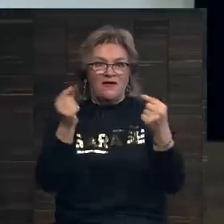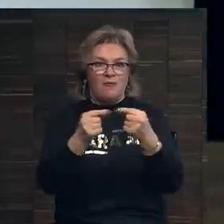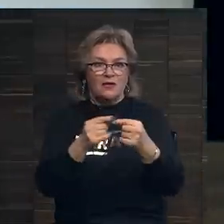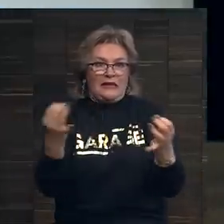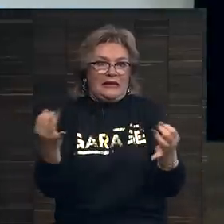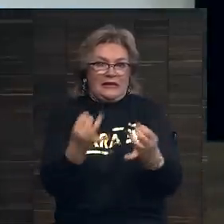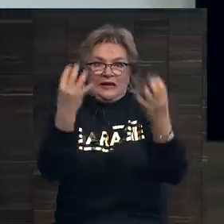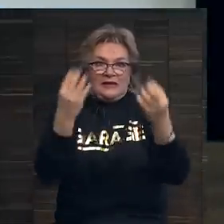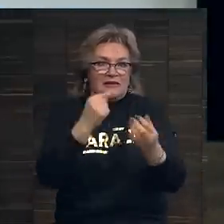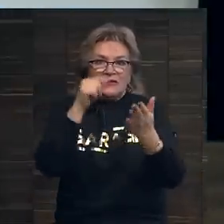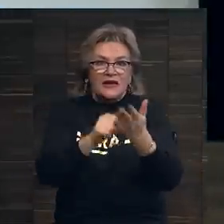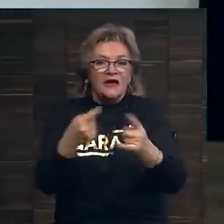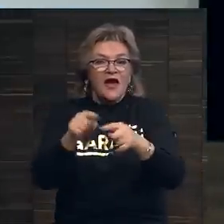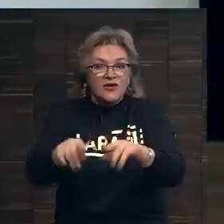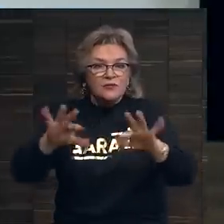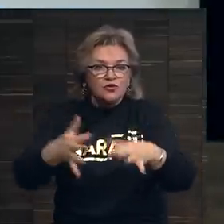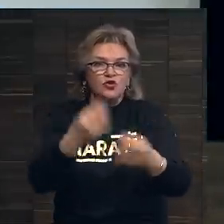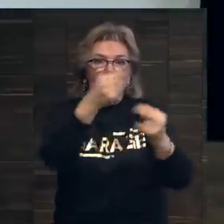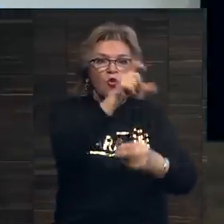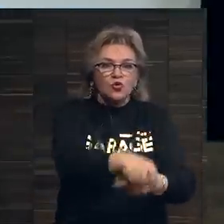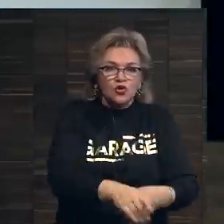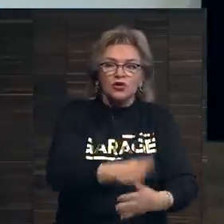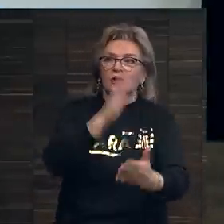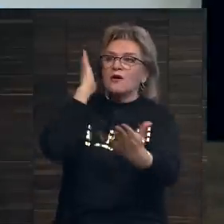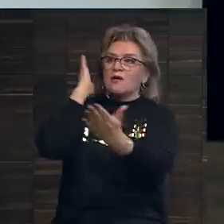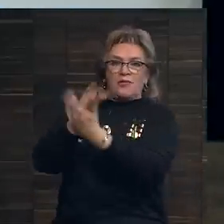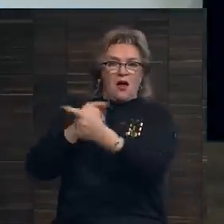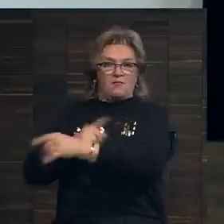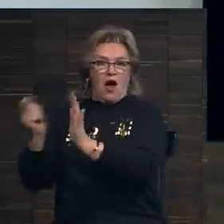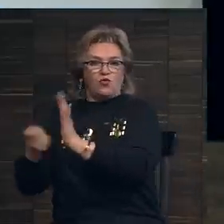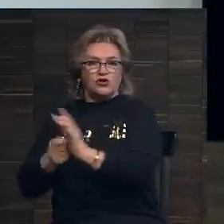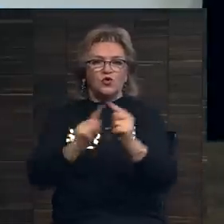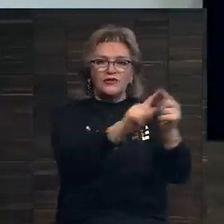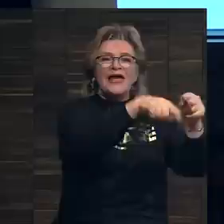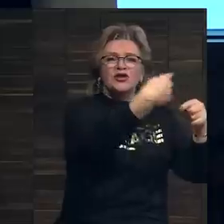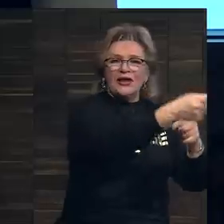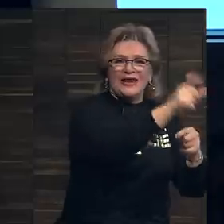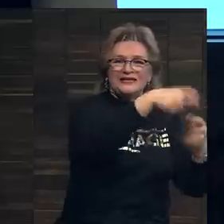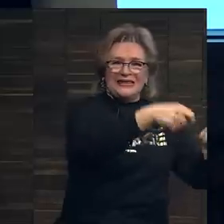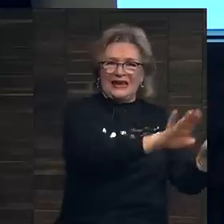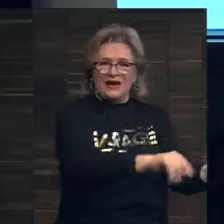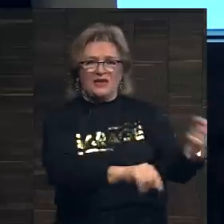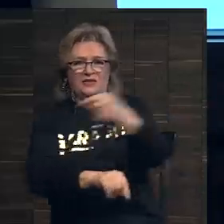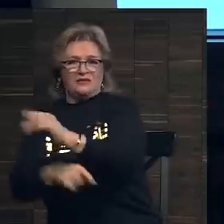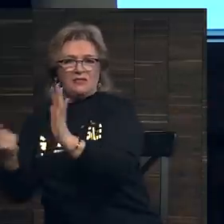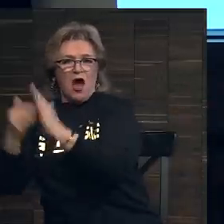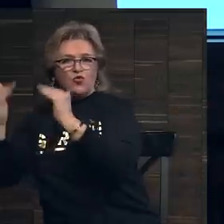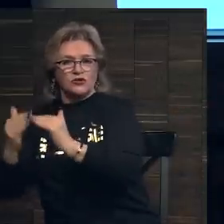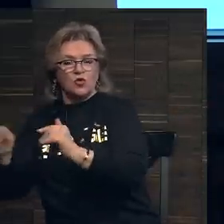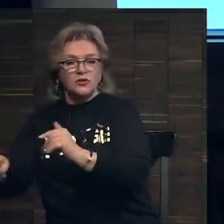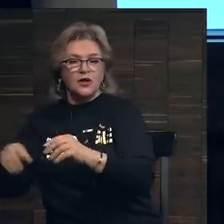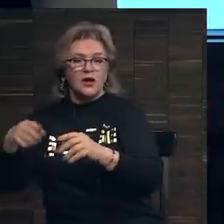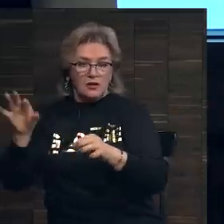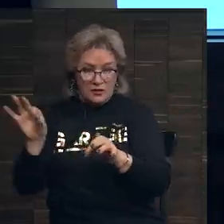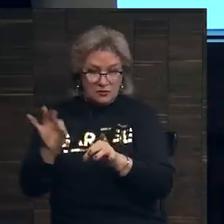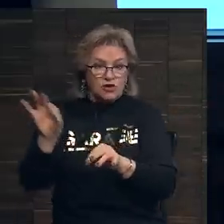Итак, в таком случае, в этом случае художник обратился прямо к аукциону, не через к дилерам. Происходит ли такое